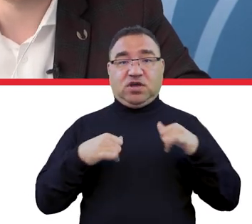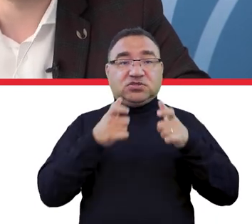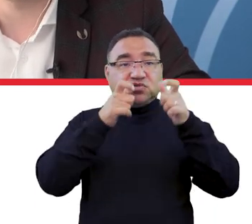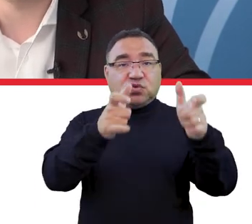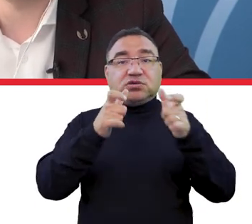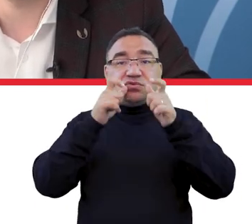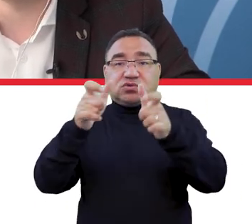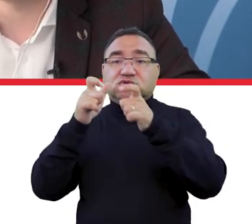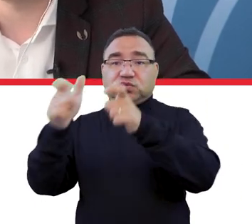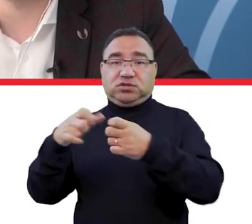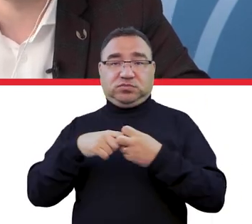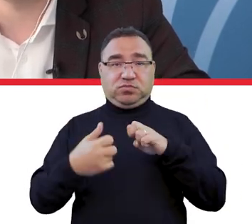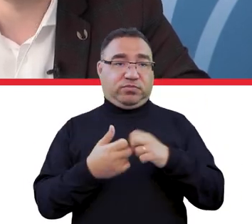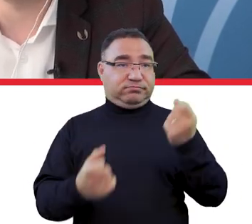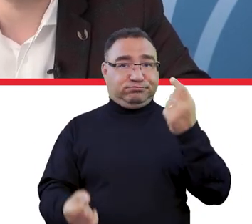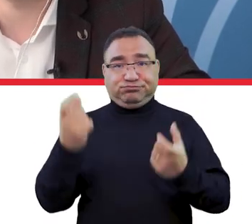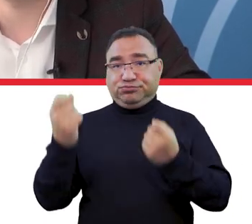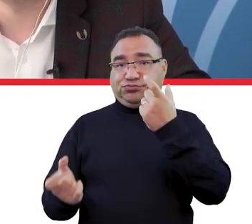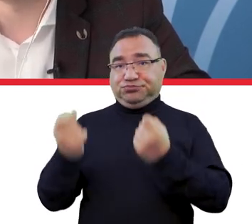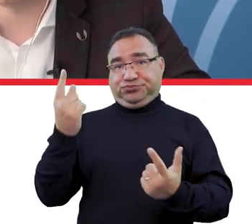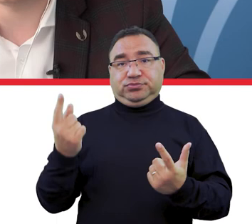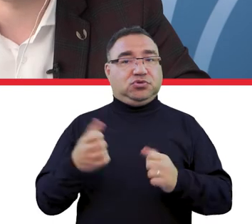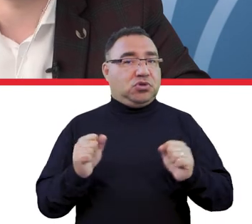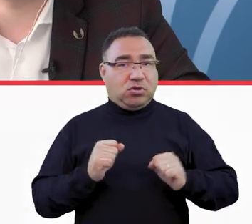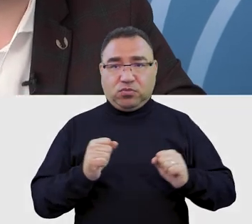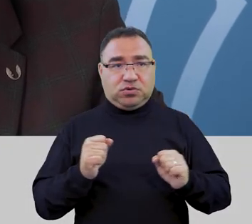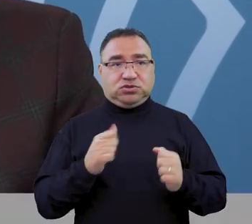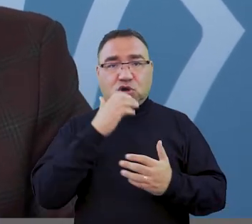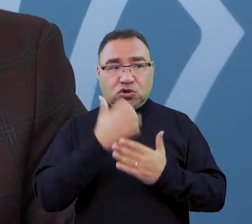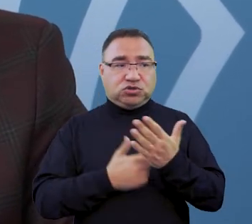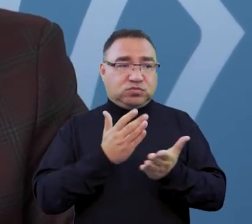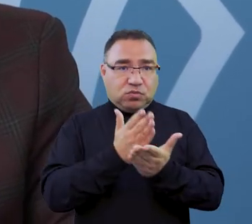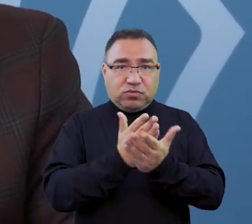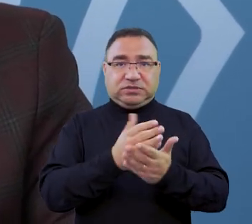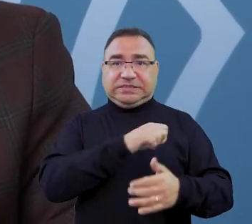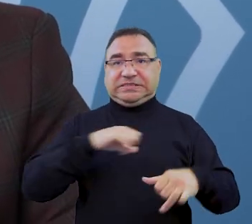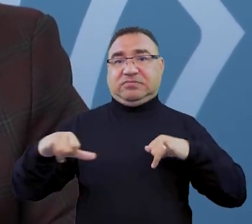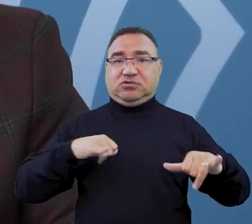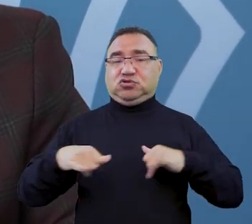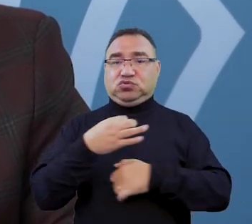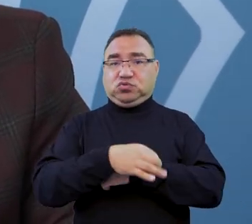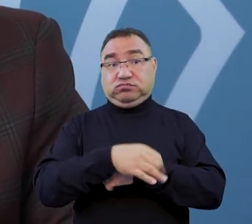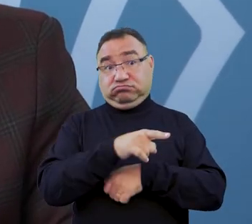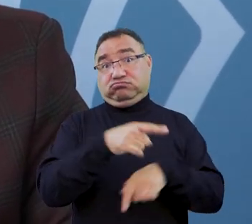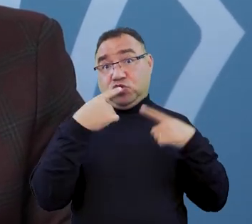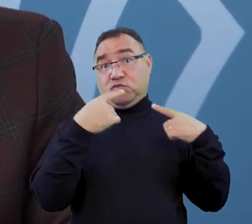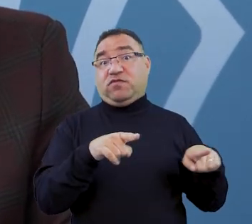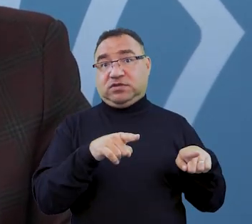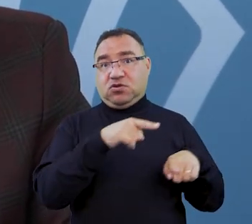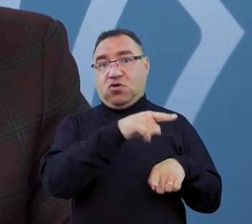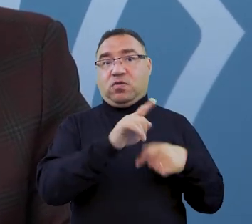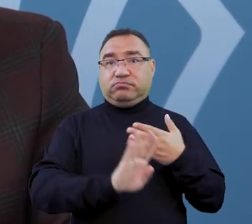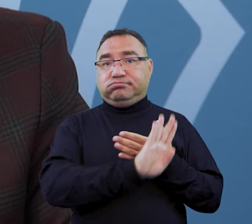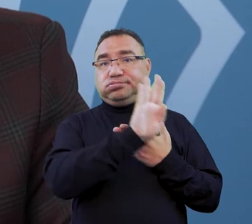i zgłaszać tych problemów, jeśli takie problemy by się pojawiły, nie bójcie się też korzystać z pomocy samorządu studenckiego, bo to samorząd studencki jest Waszą